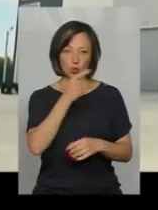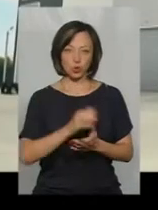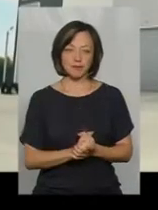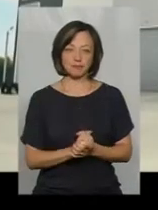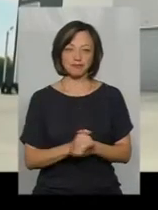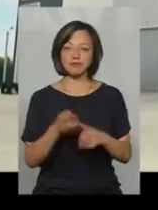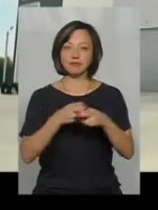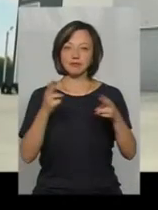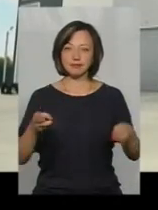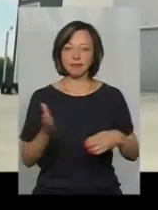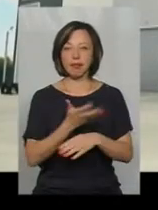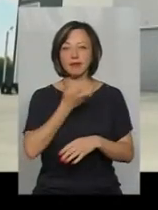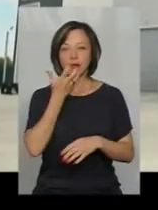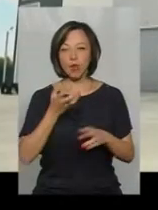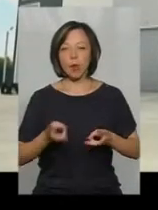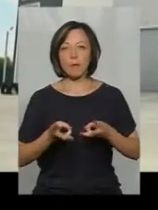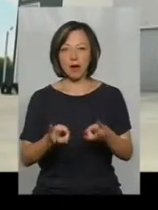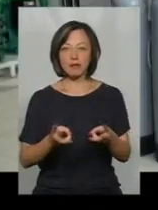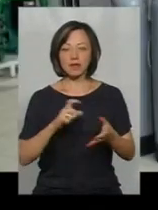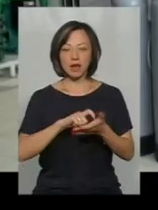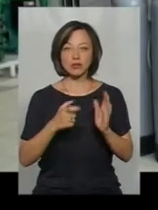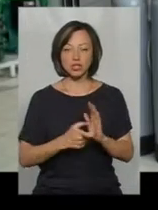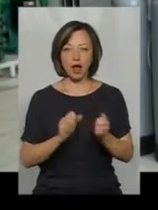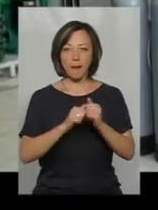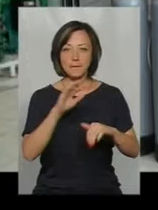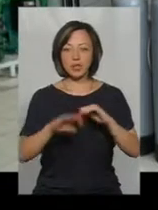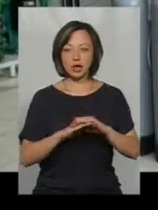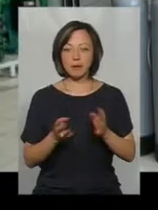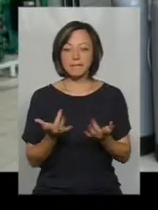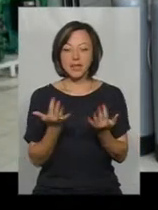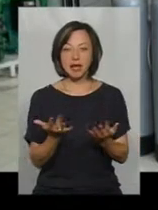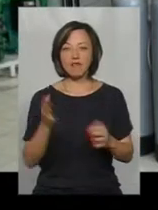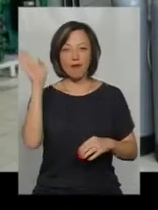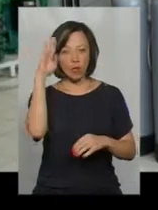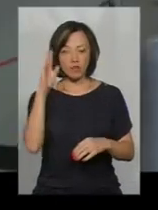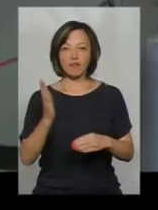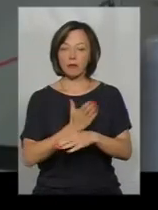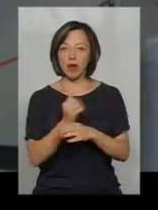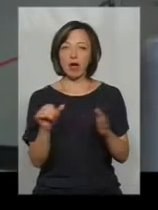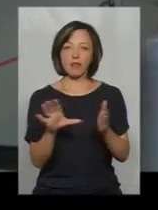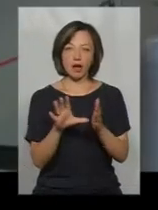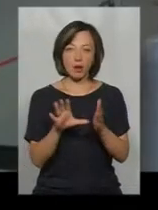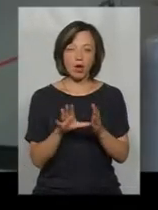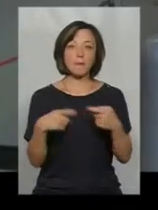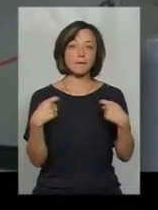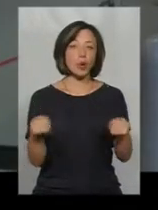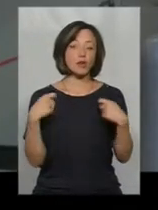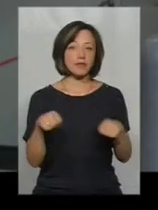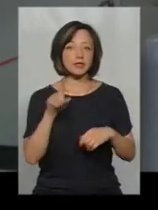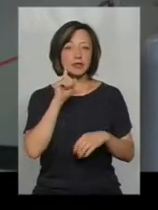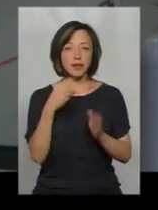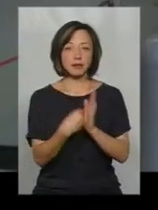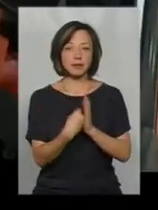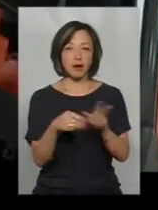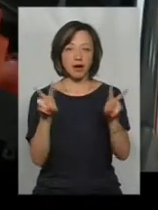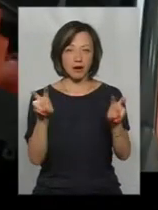Станція вироблятиме тепло для опалення осель Кам'янчан та підігріву води. Також тут вироблятимуть і електричну енергію, її продаватимуть за зеленим